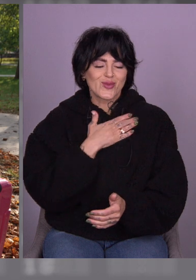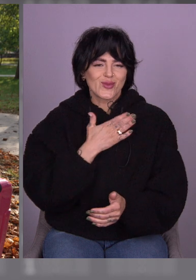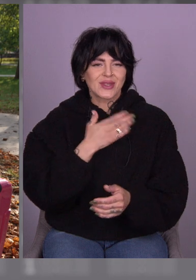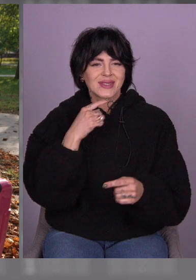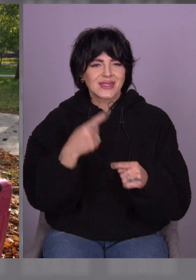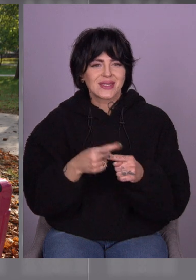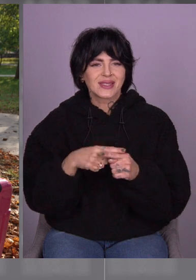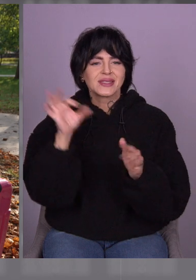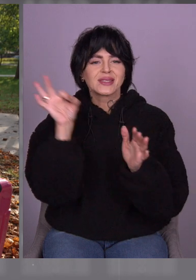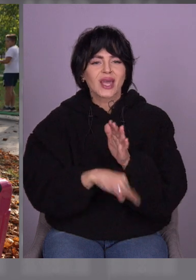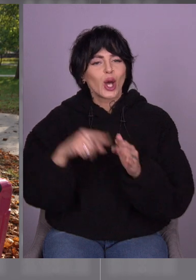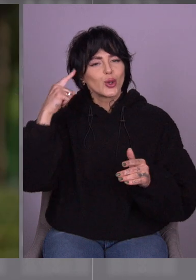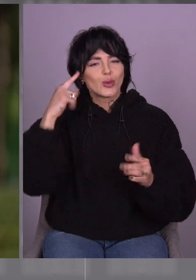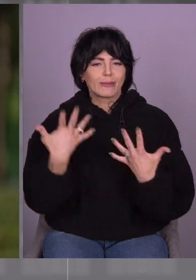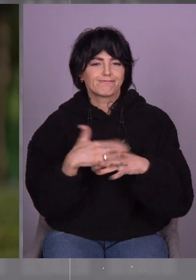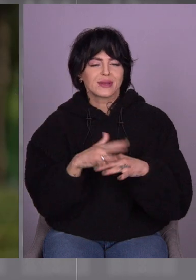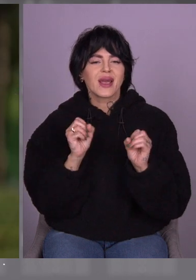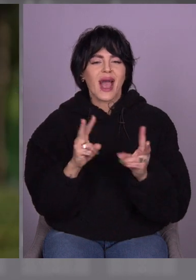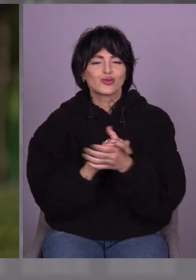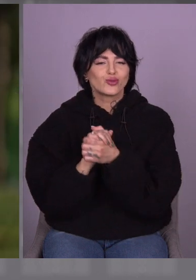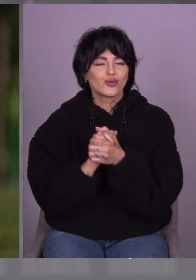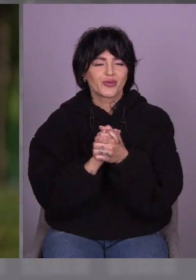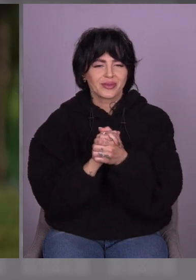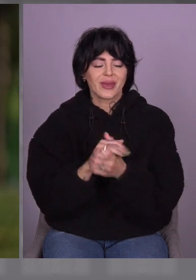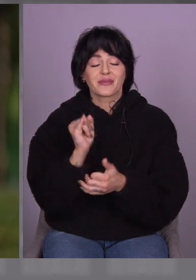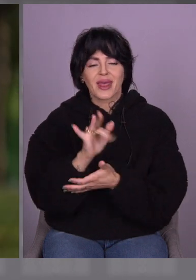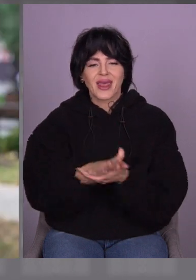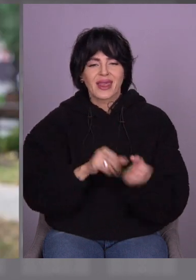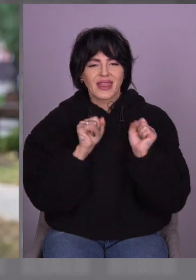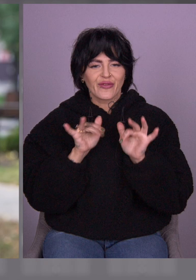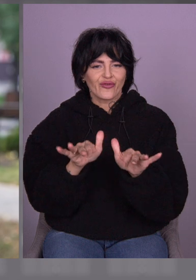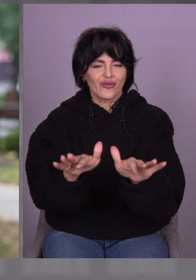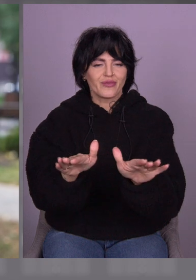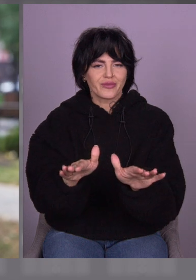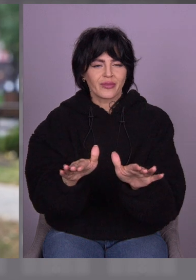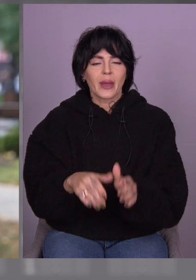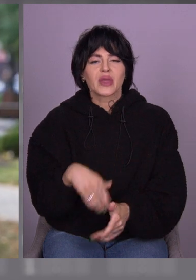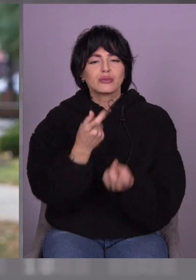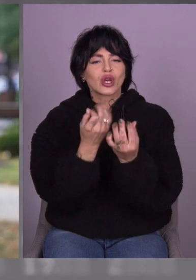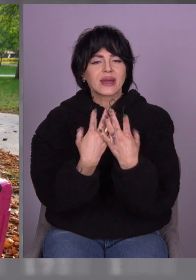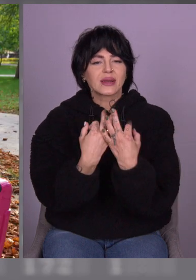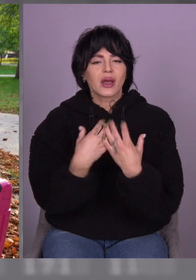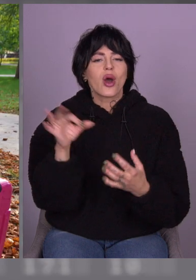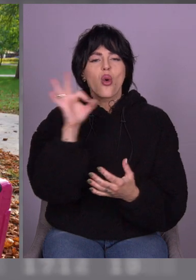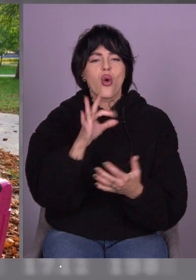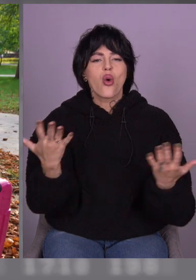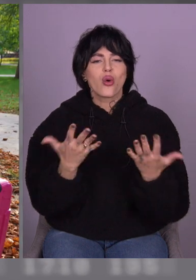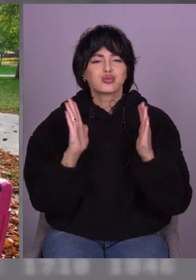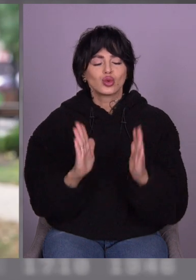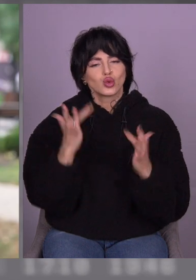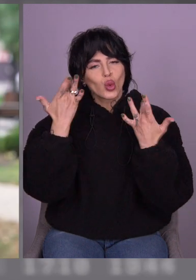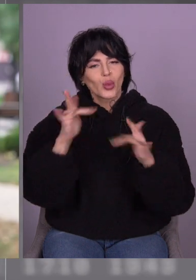одразу налагодили міст дружби і могли далі діяти в парі. Розкажи, будь ласка, якими будуть натяки для